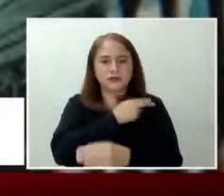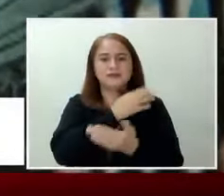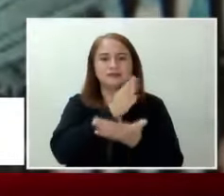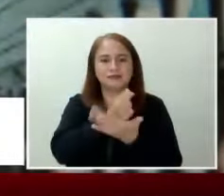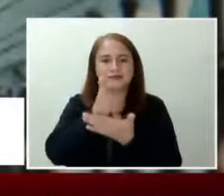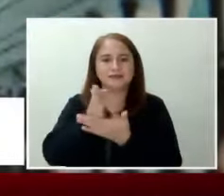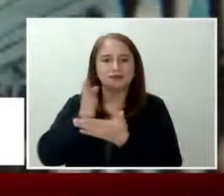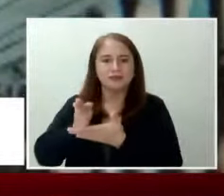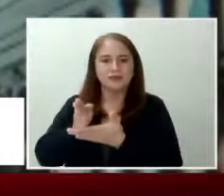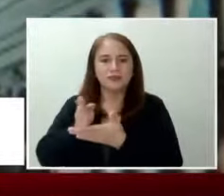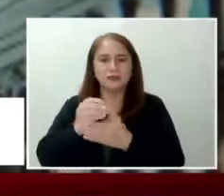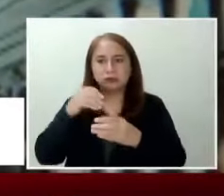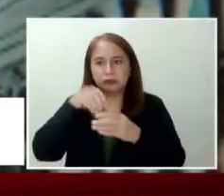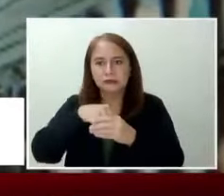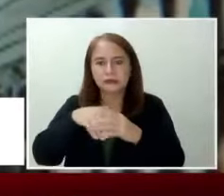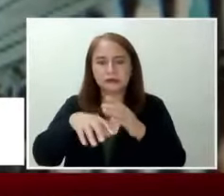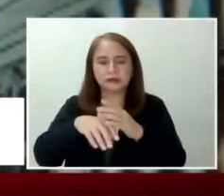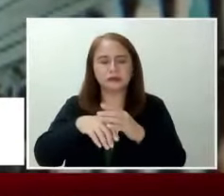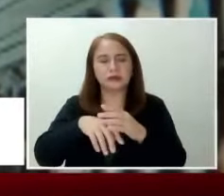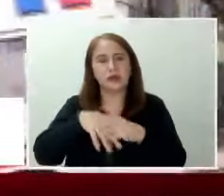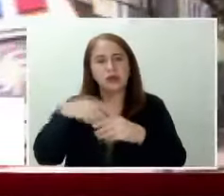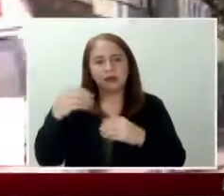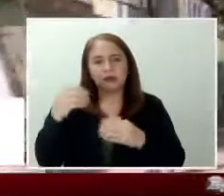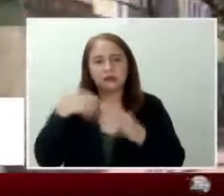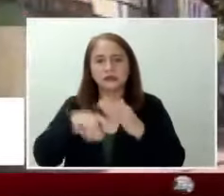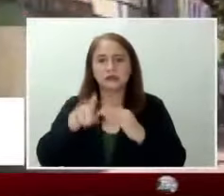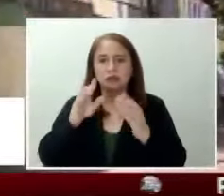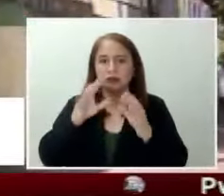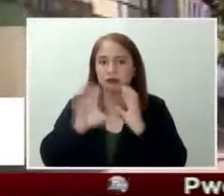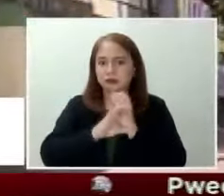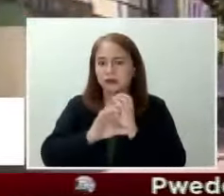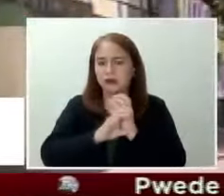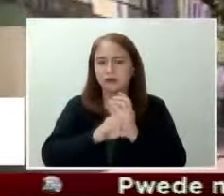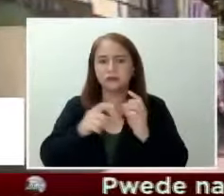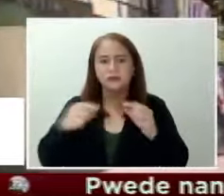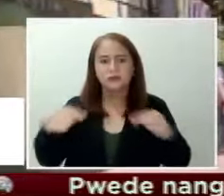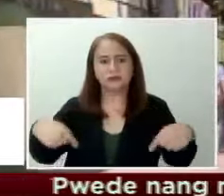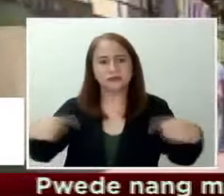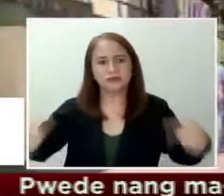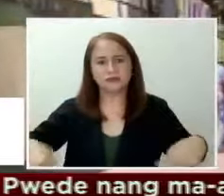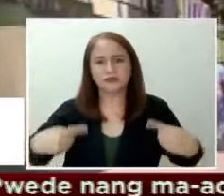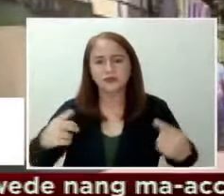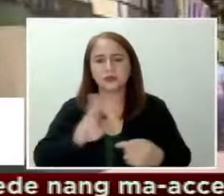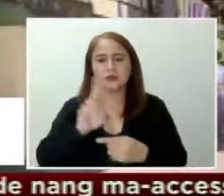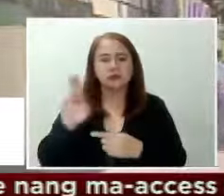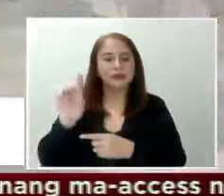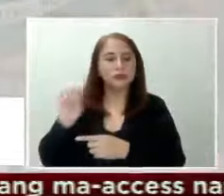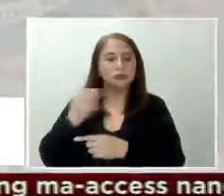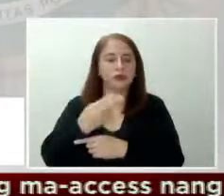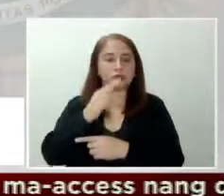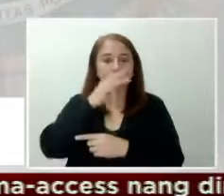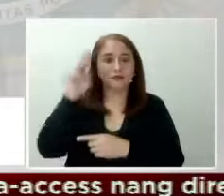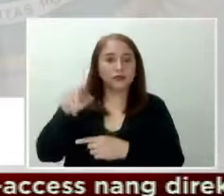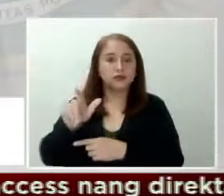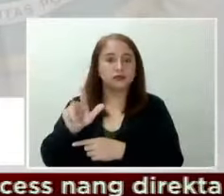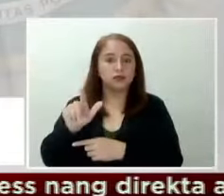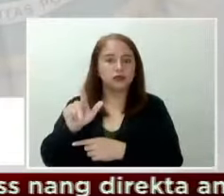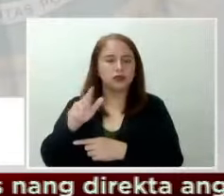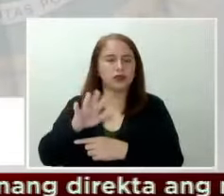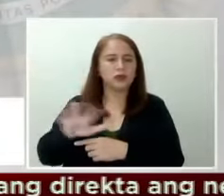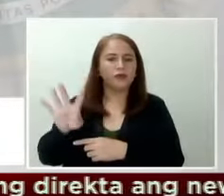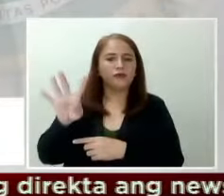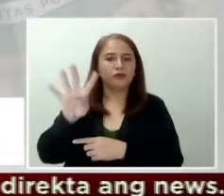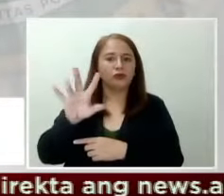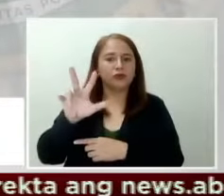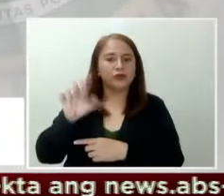Labas-pasok siya sa sasakyan, wini-wil siya lang. Ayon sa DOH, as of March 23, nasa 43